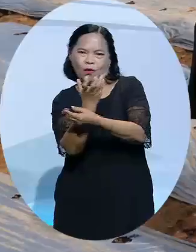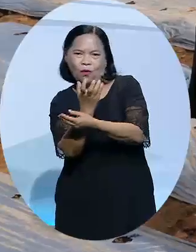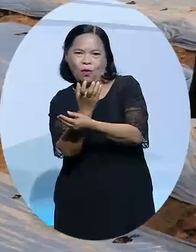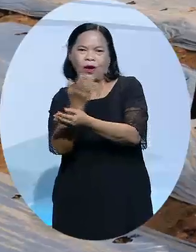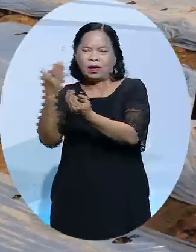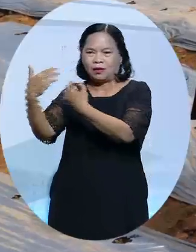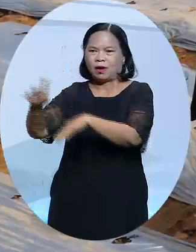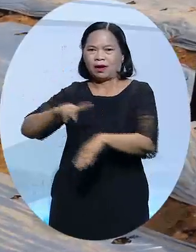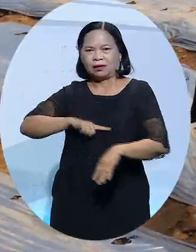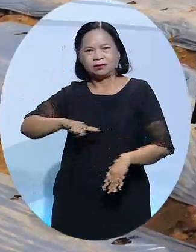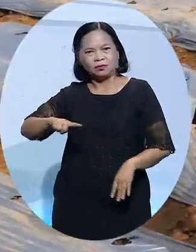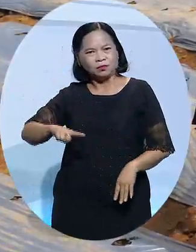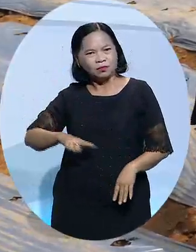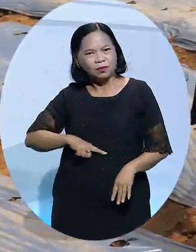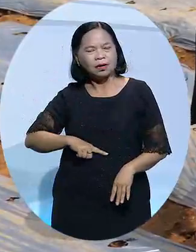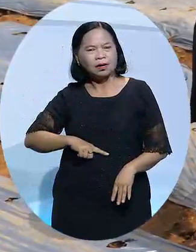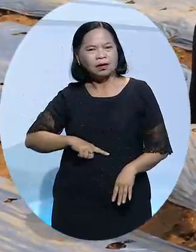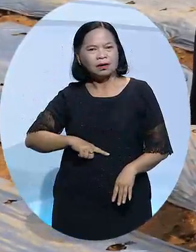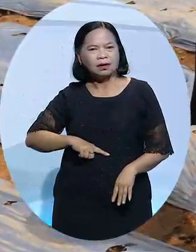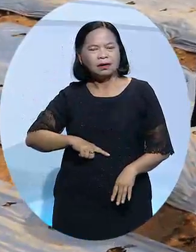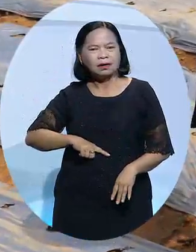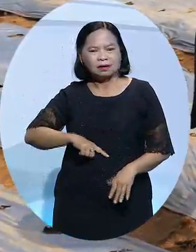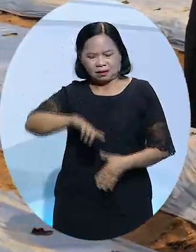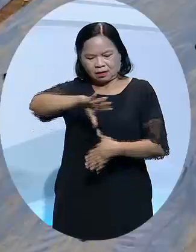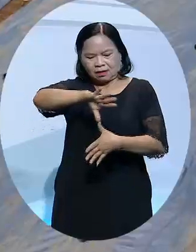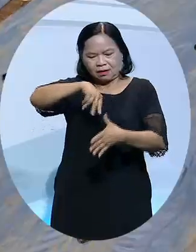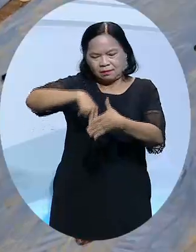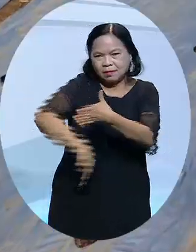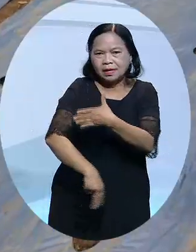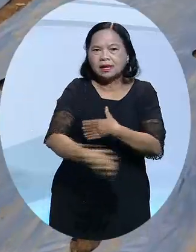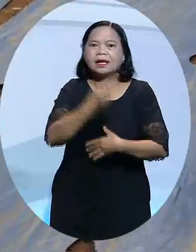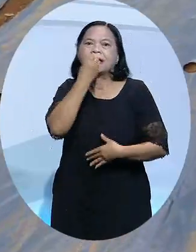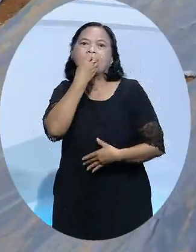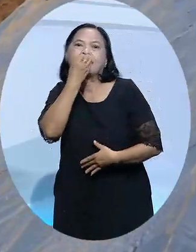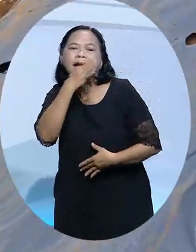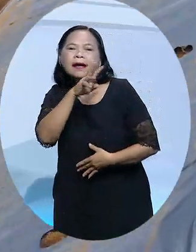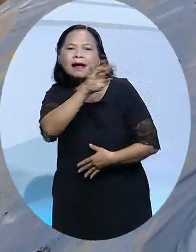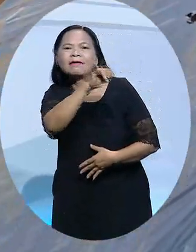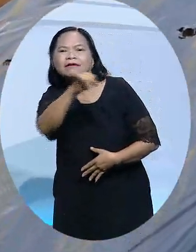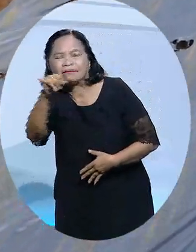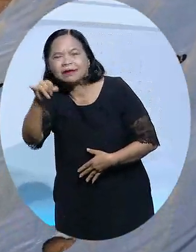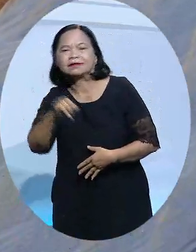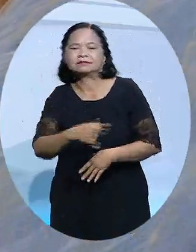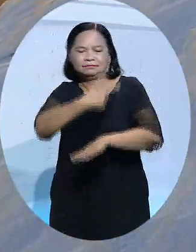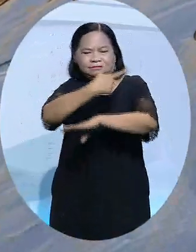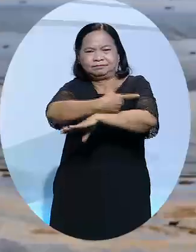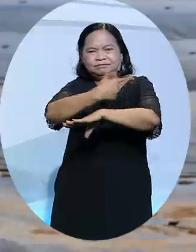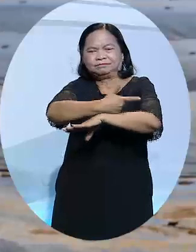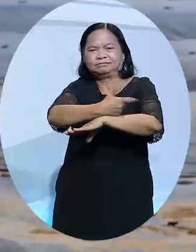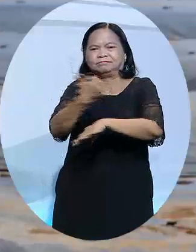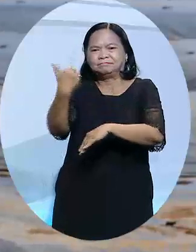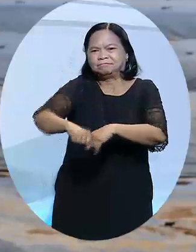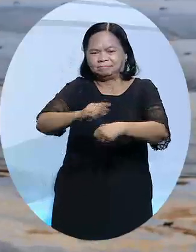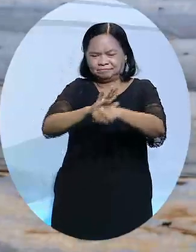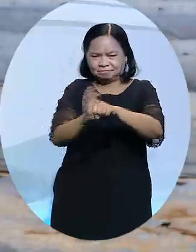có Trung Quốc, Nam Mỹ, Canada, v.v. Trong thời gian vừa qua thì do dịch bệnh và một